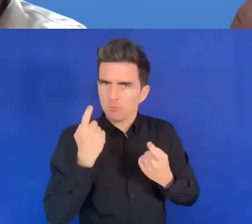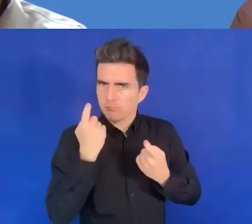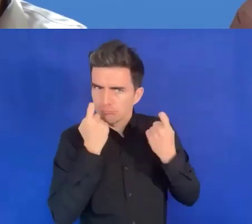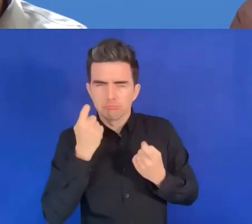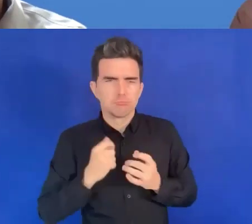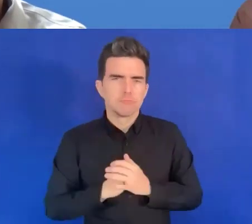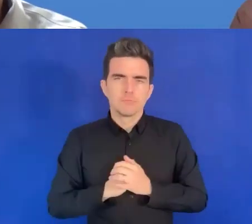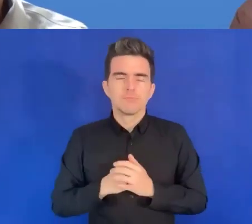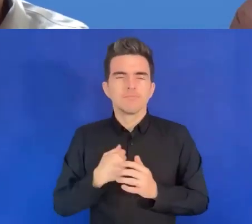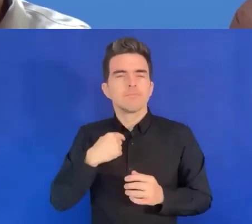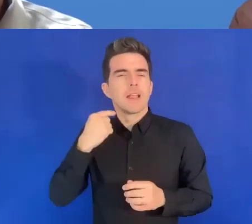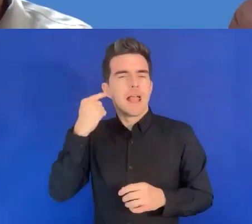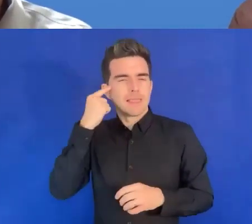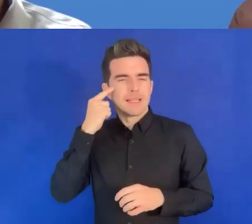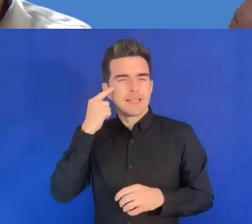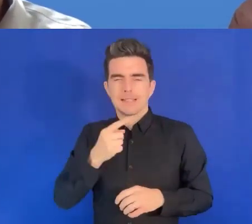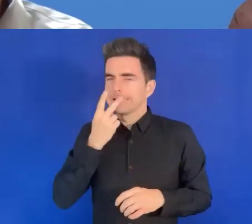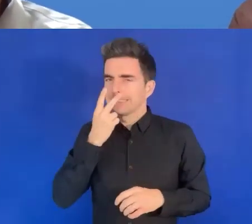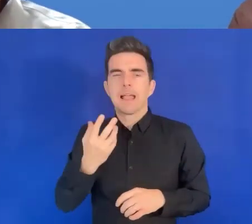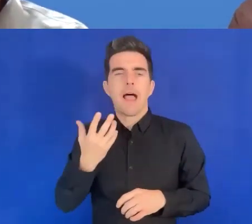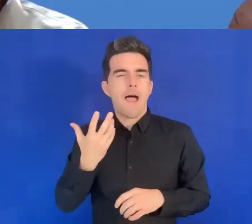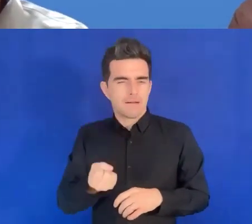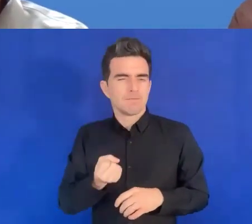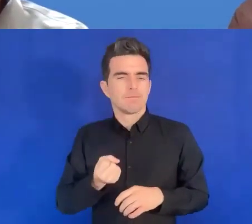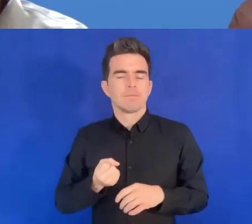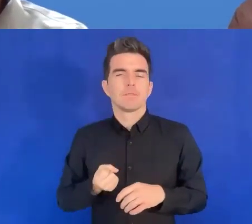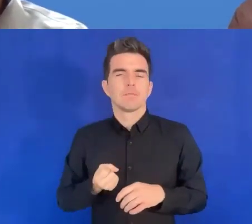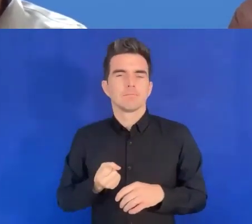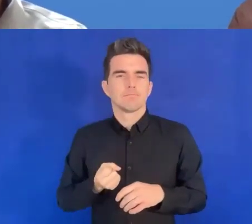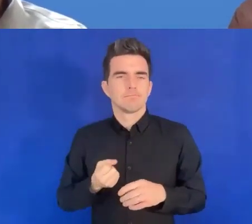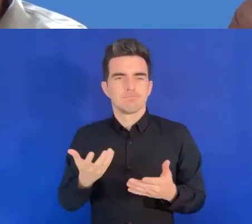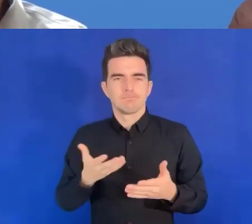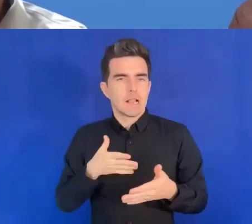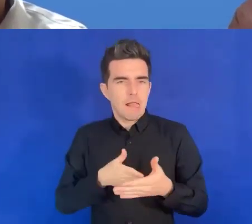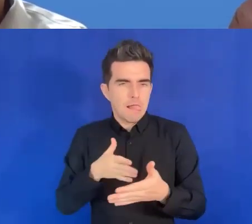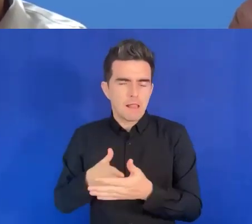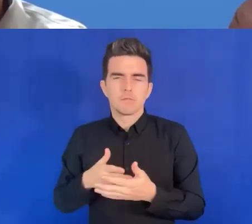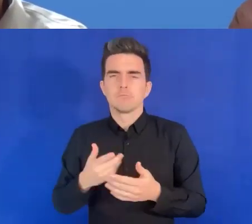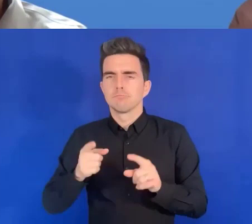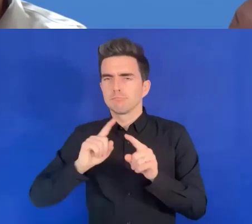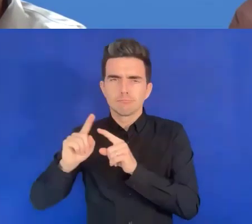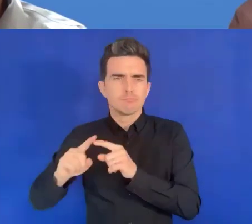est pareil avec tous les tableaux de bord. C'est un problème politique.